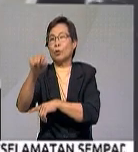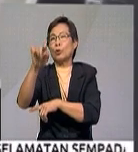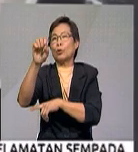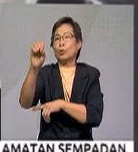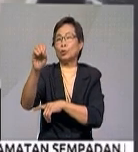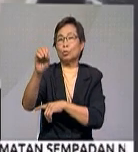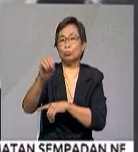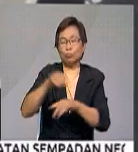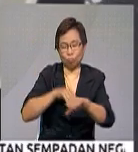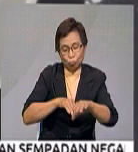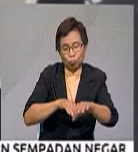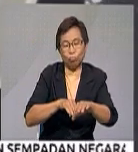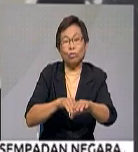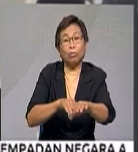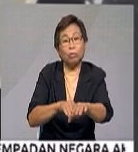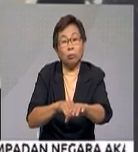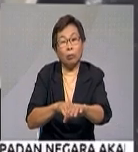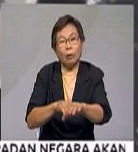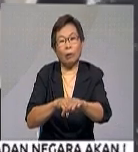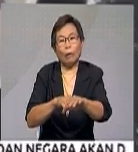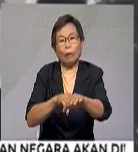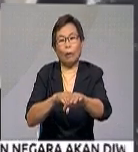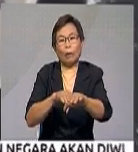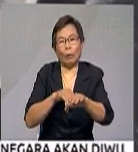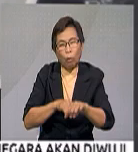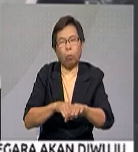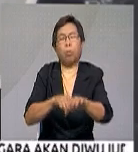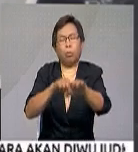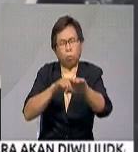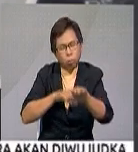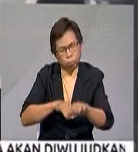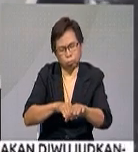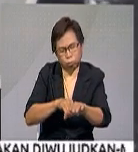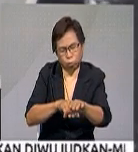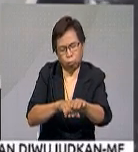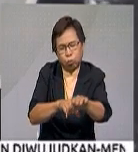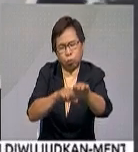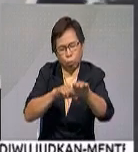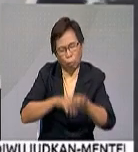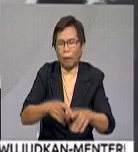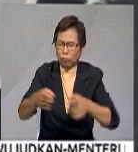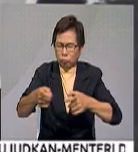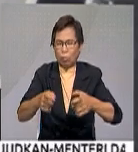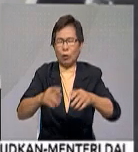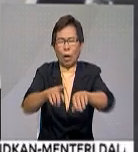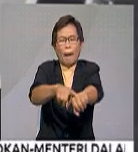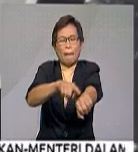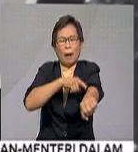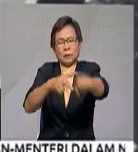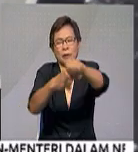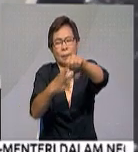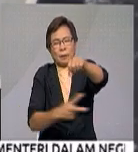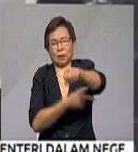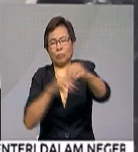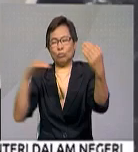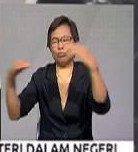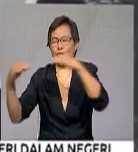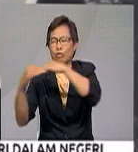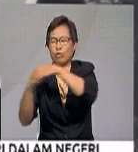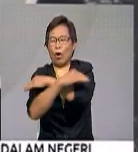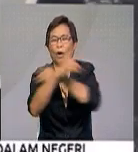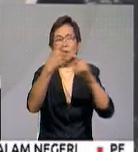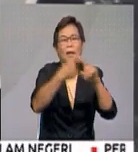kosong, trafik kelihatan bertalik arus namun masih terkawal di sepanjang jambatan di kedua-dua arah dari pulau